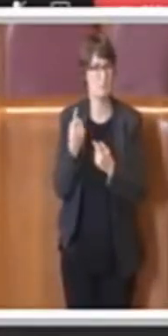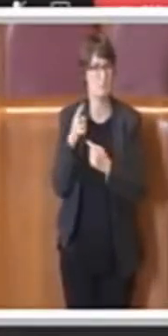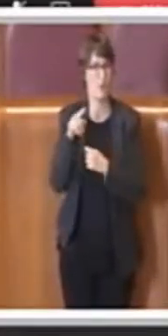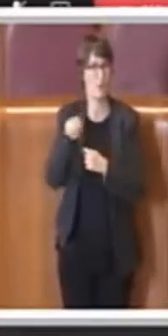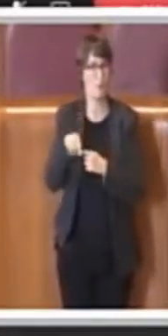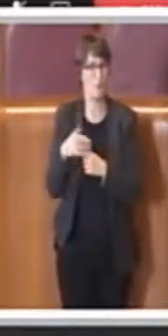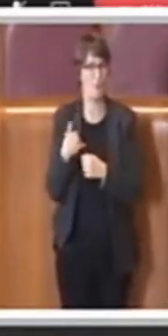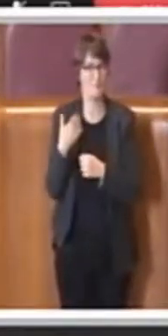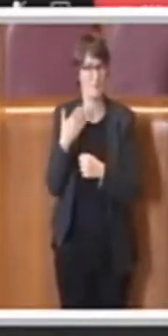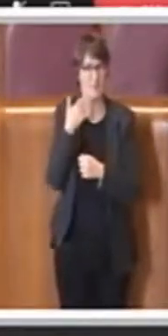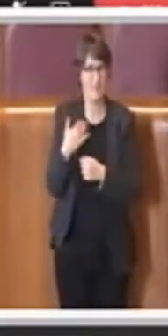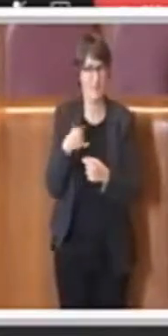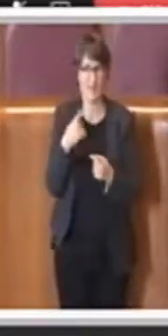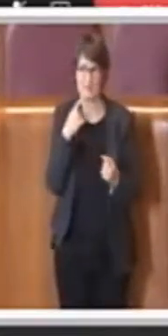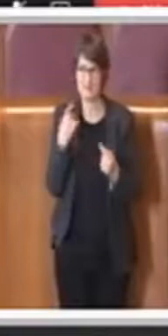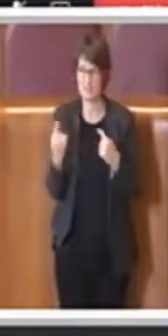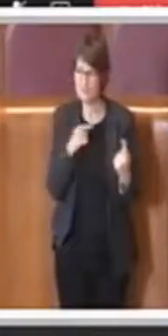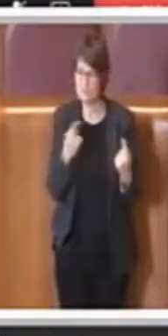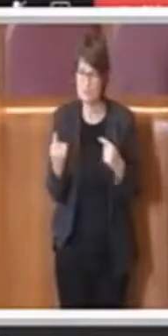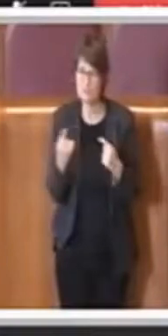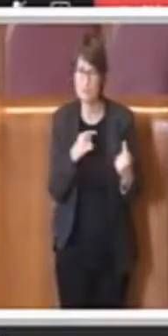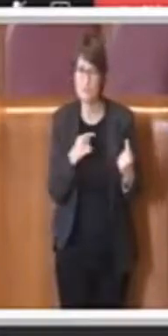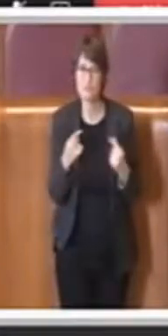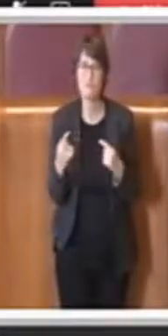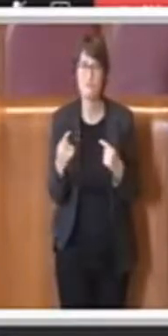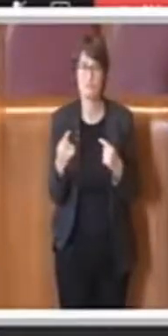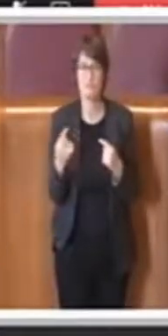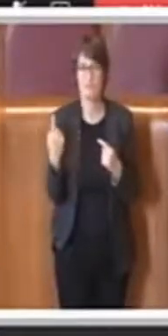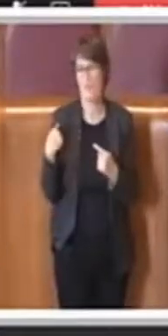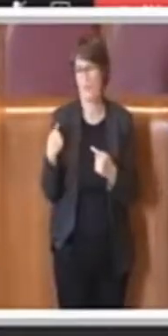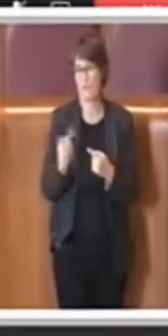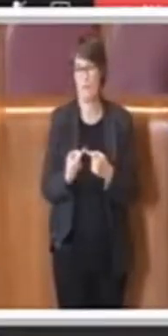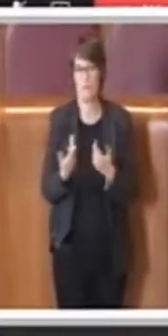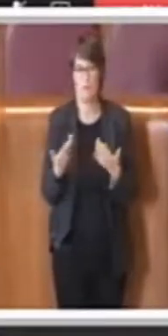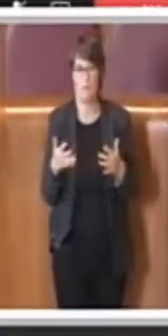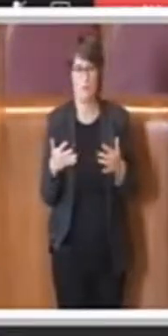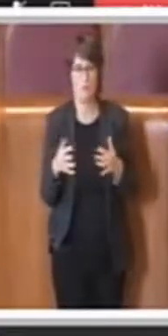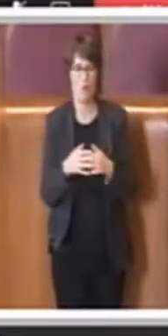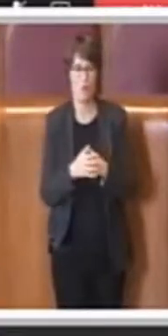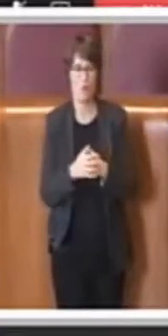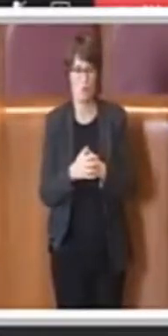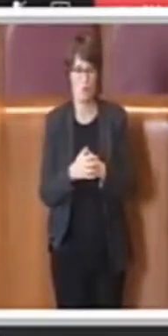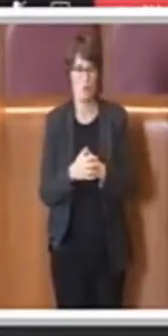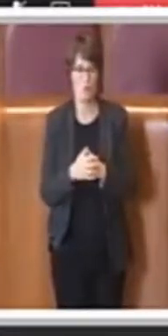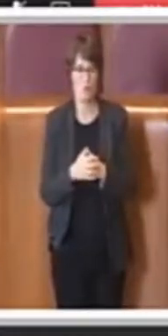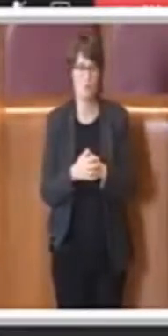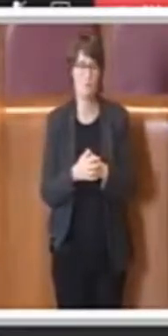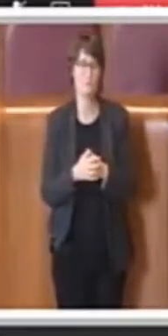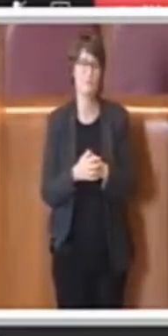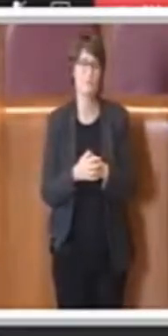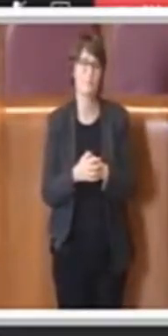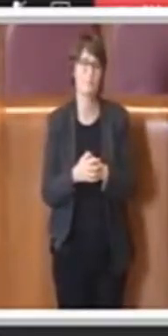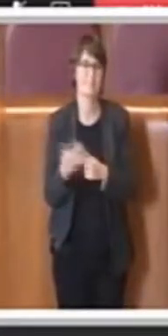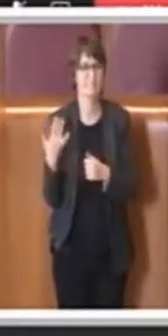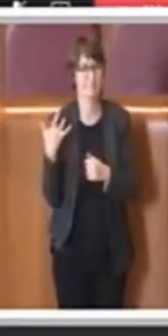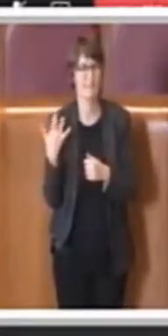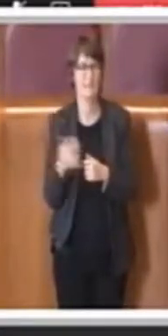spunti delle discussioni o corse insomma che ci sono state dal deposito in poi. Grazie.